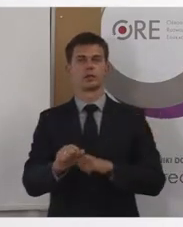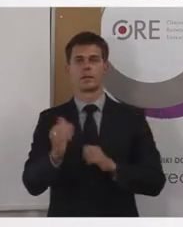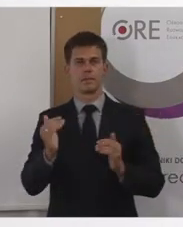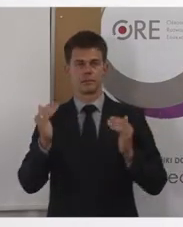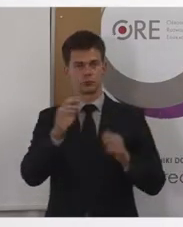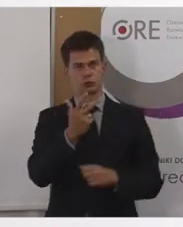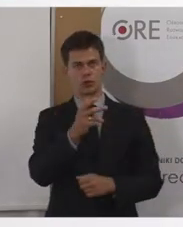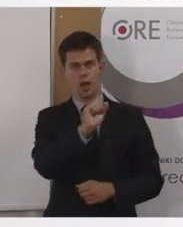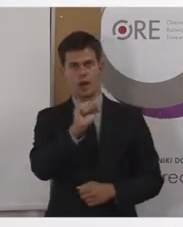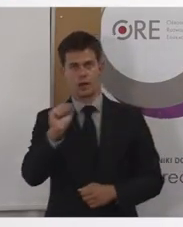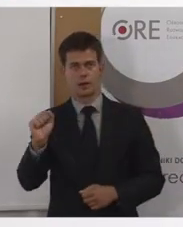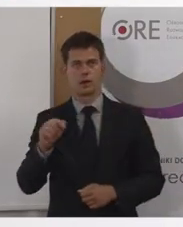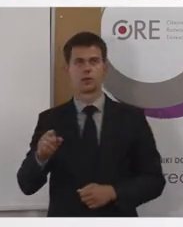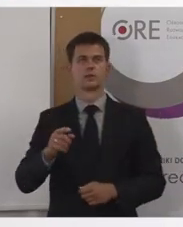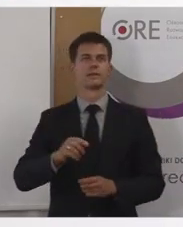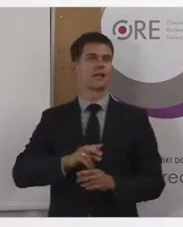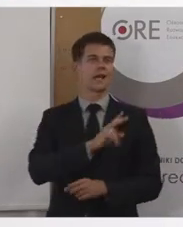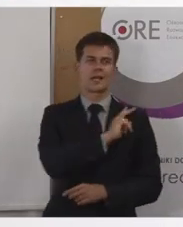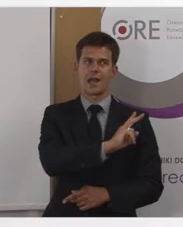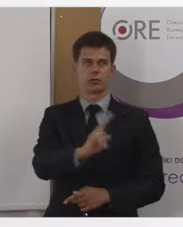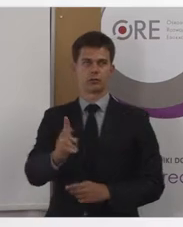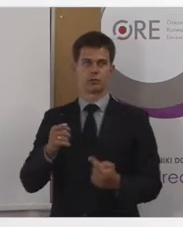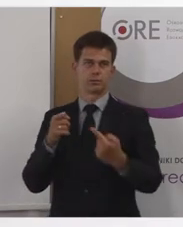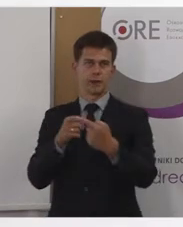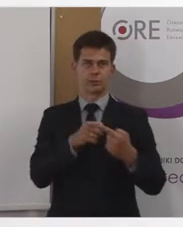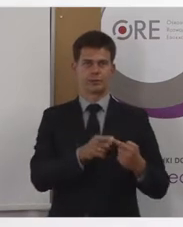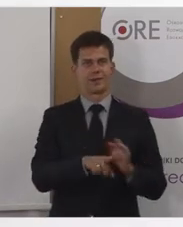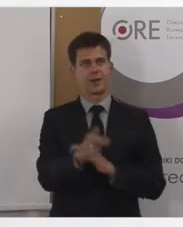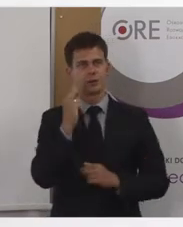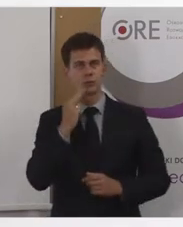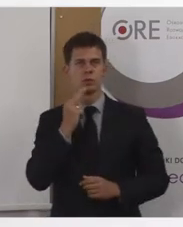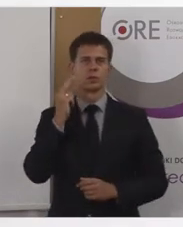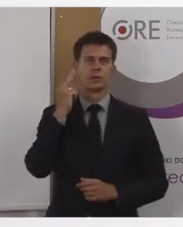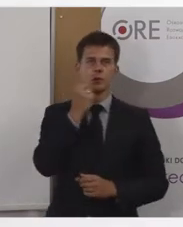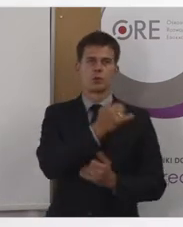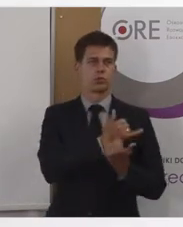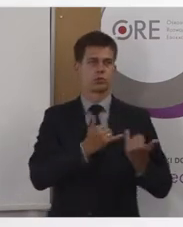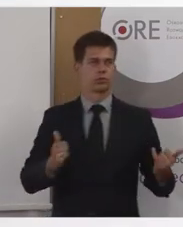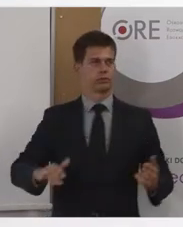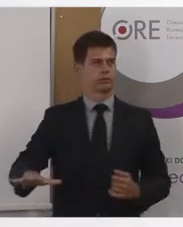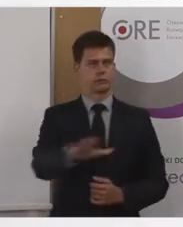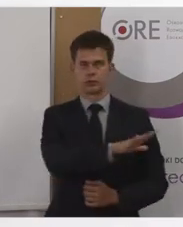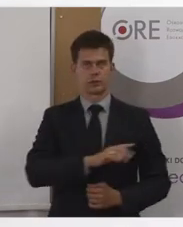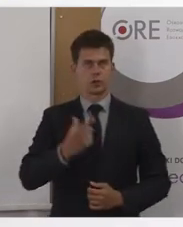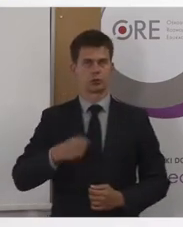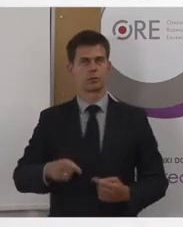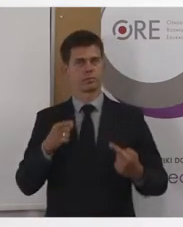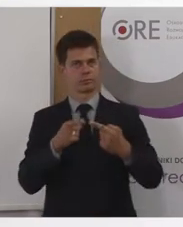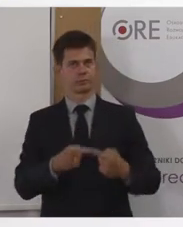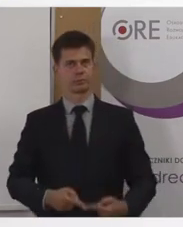szersze kryteria i bardziej restrykcyjne musimy oczywiście wypełnić. Tak to zostało